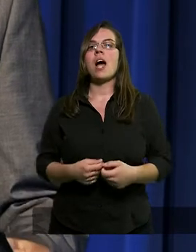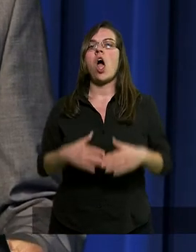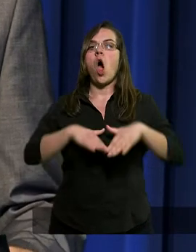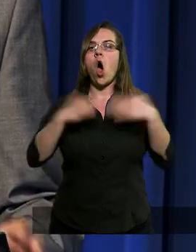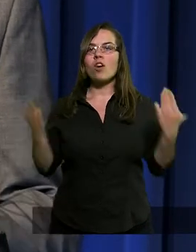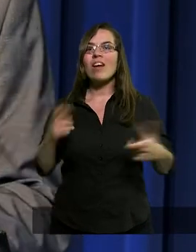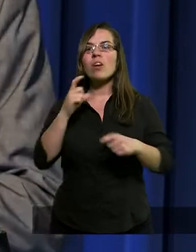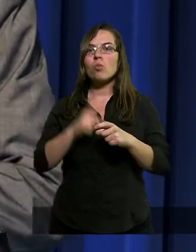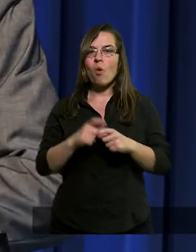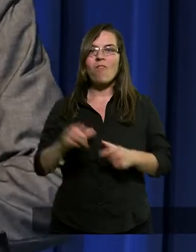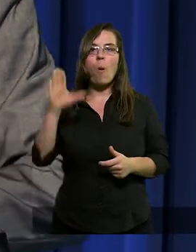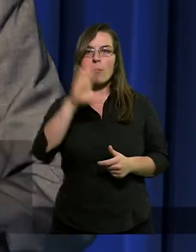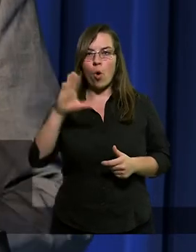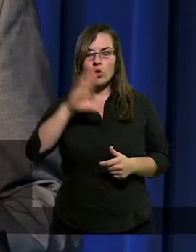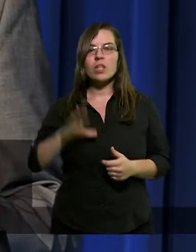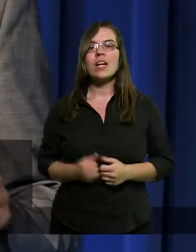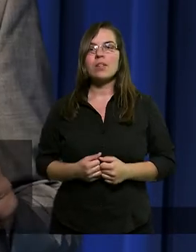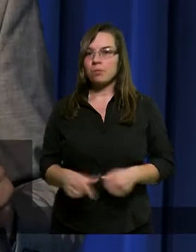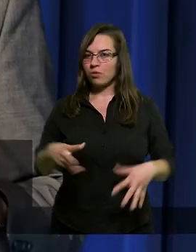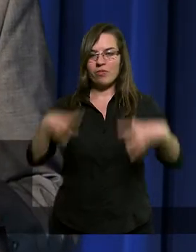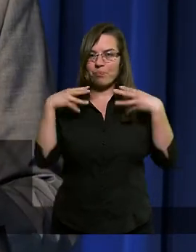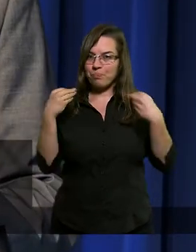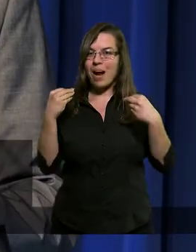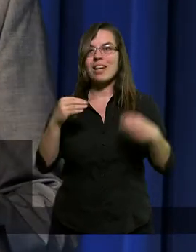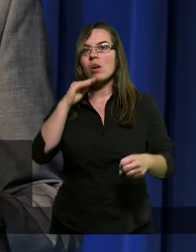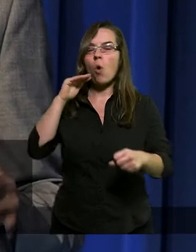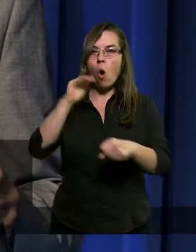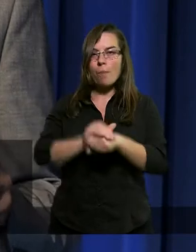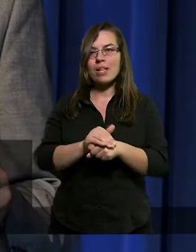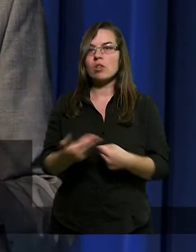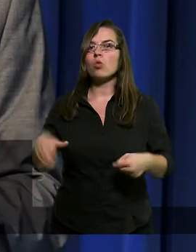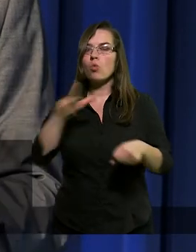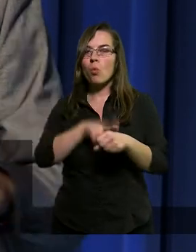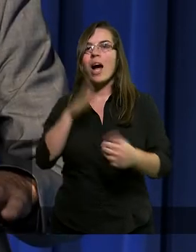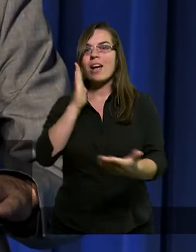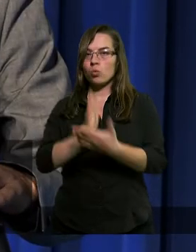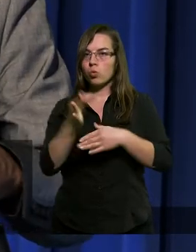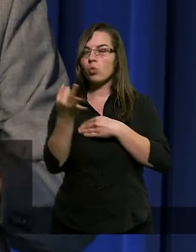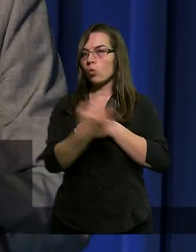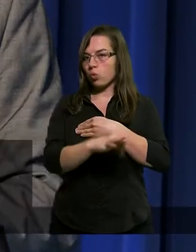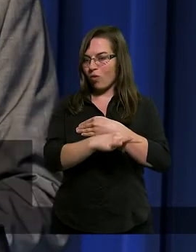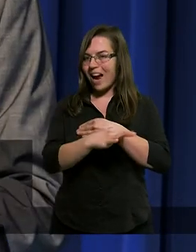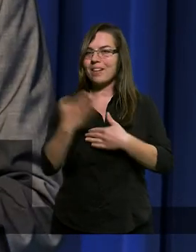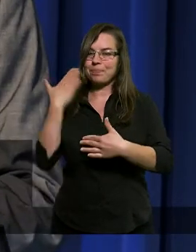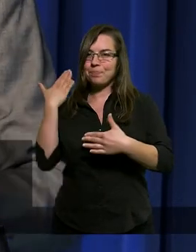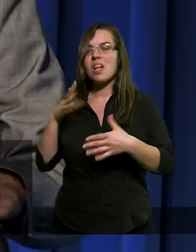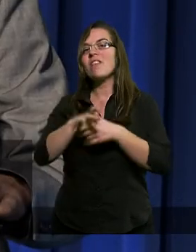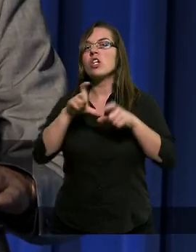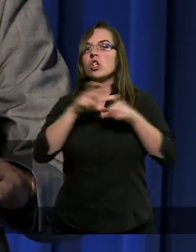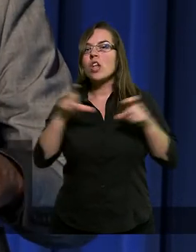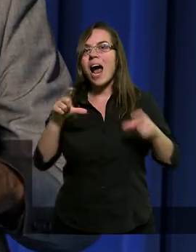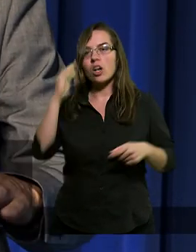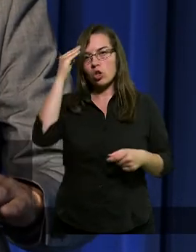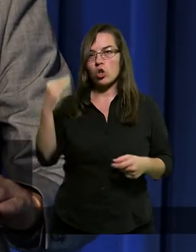otwieramy Słowo Boże. Te wspaniałe obietnice, które już studiowaliśmy w